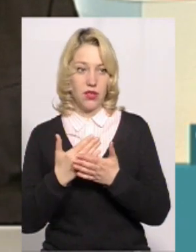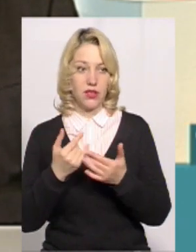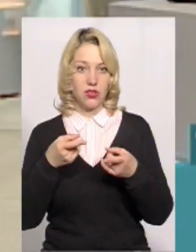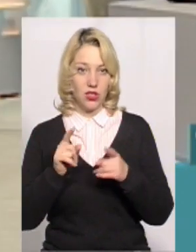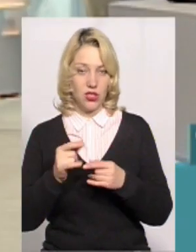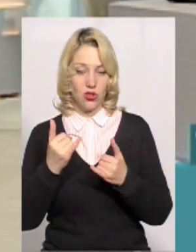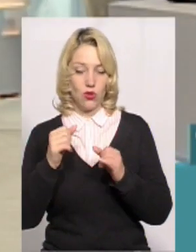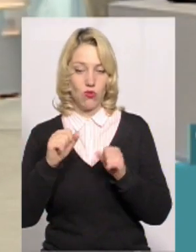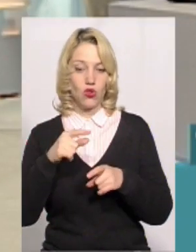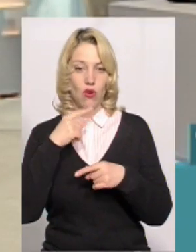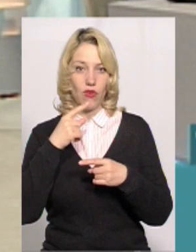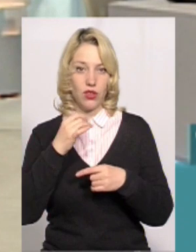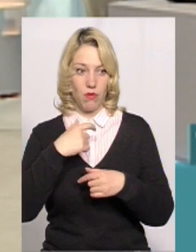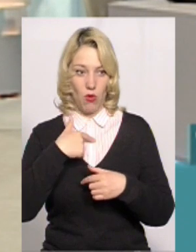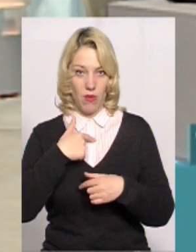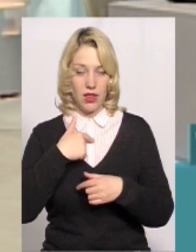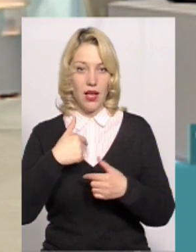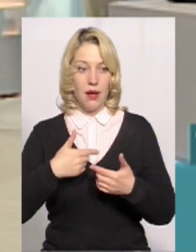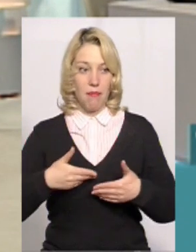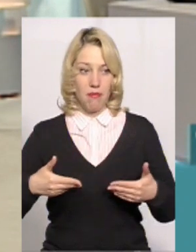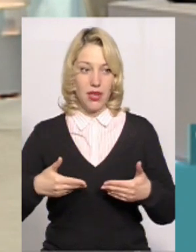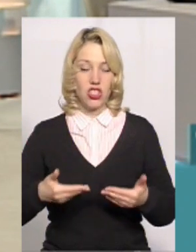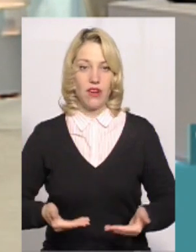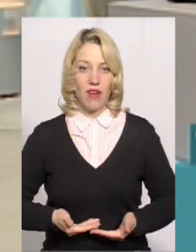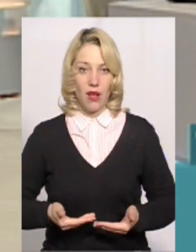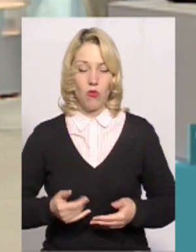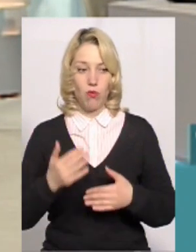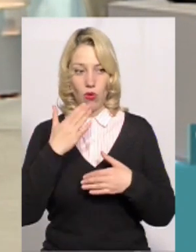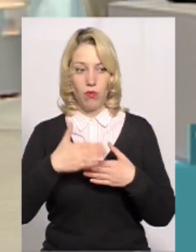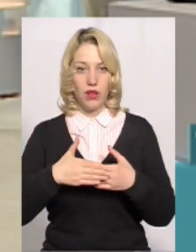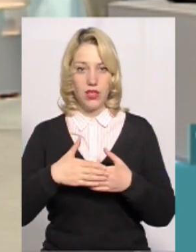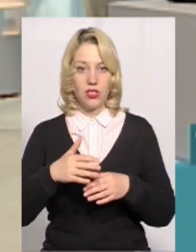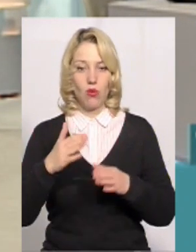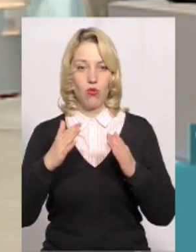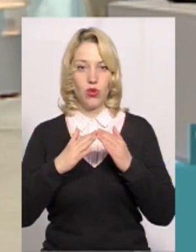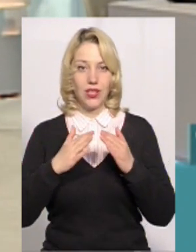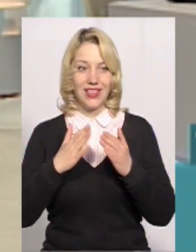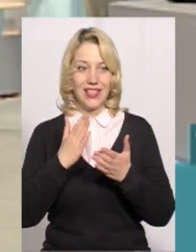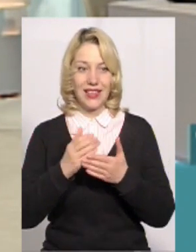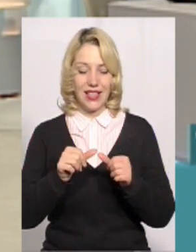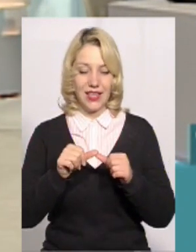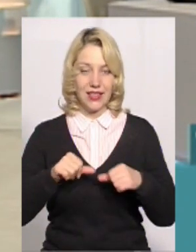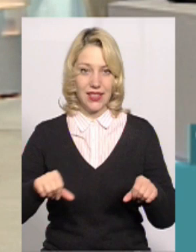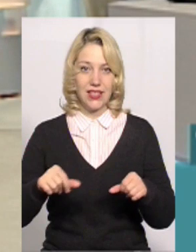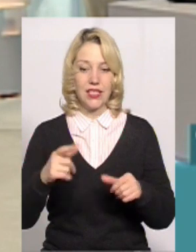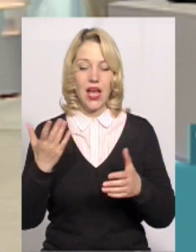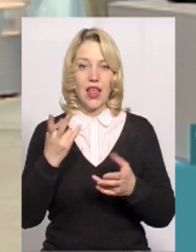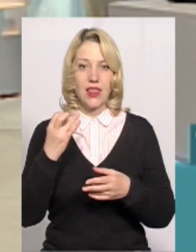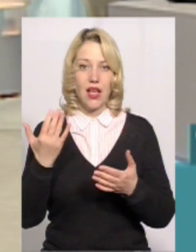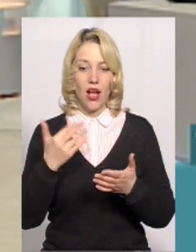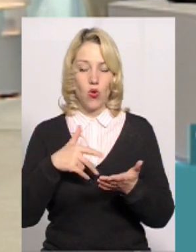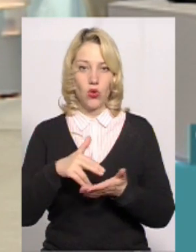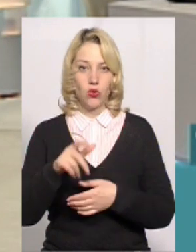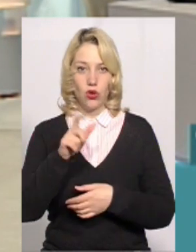сьогодні навіть можна говорити і про мене. Тобто ми живемо поблизу, коли будинку є дільниця, на яку йдуть виборці,